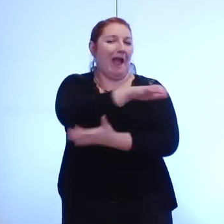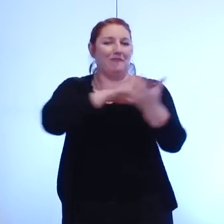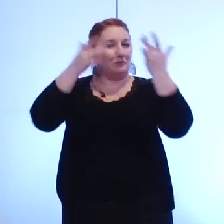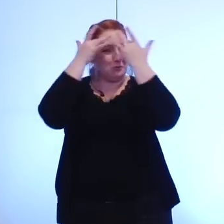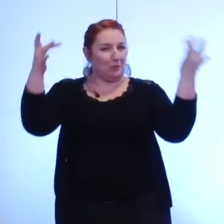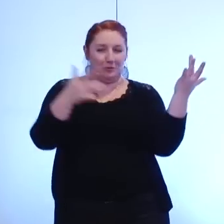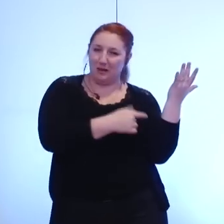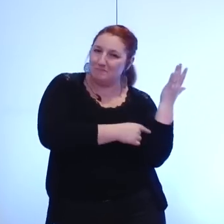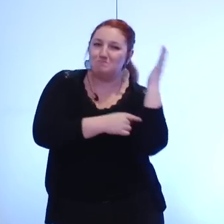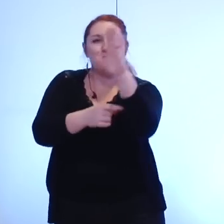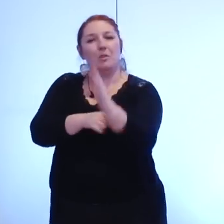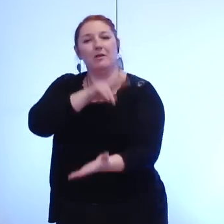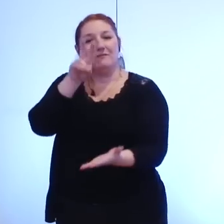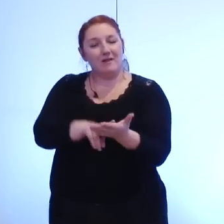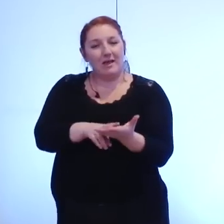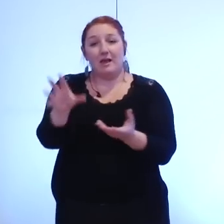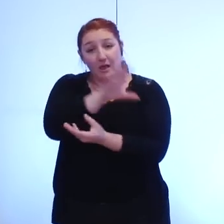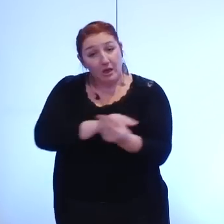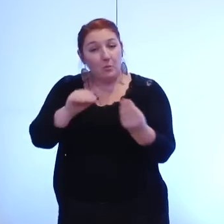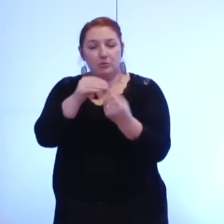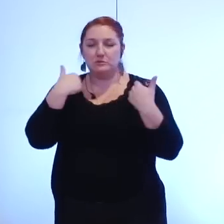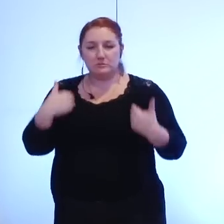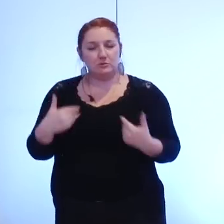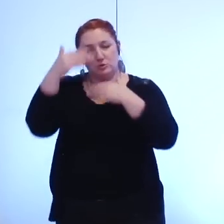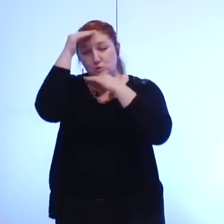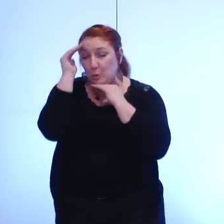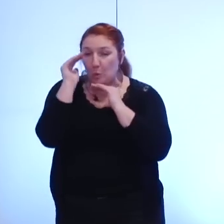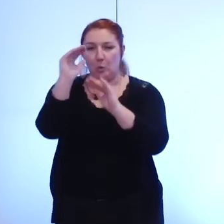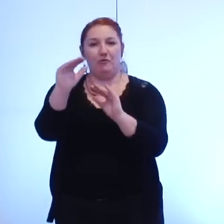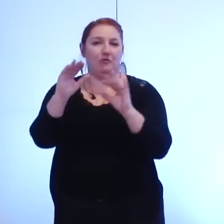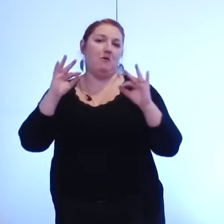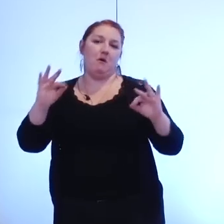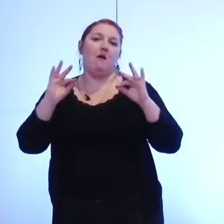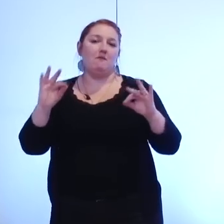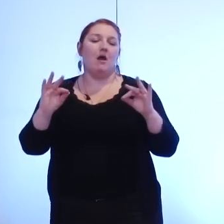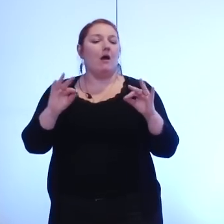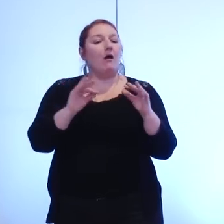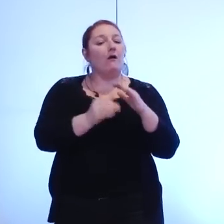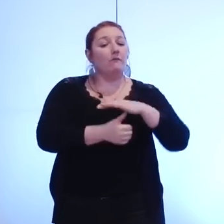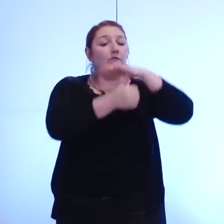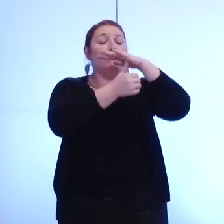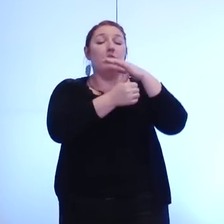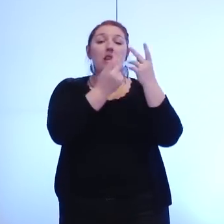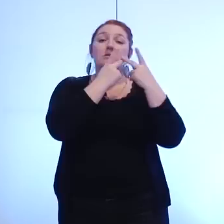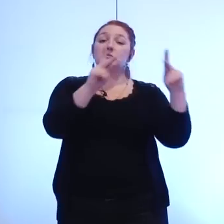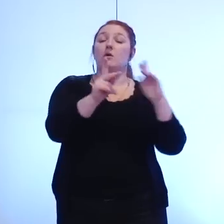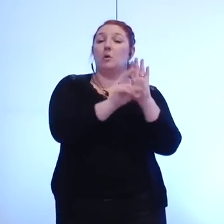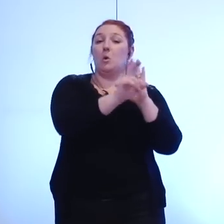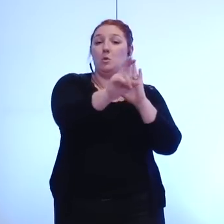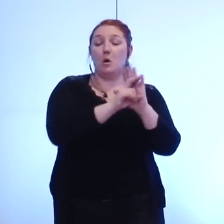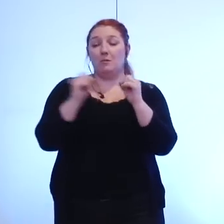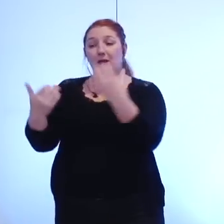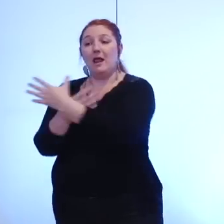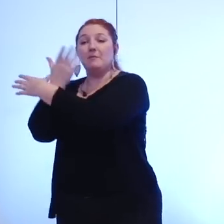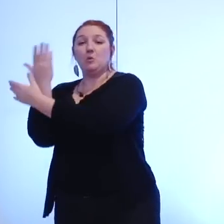et ma pleine confiance sur la collaboration entre les représentants de la ville centre et ceux de la métro sur